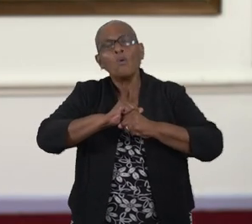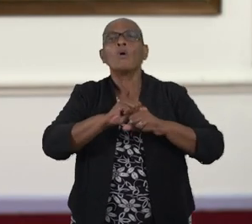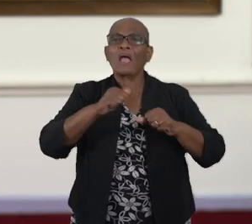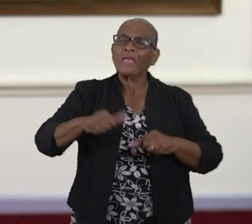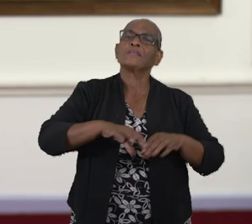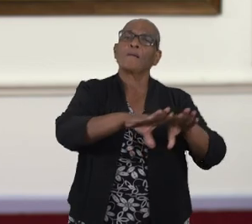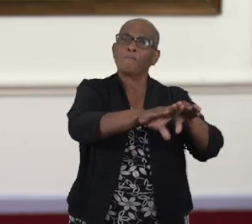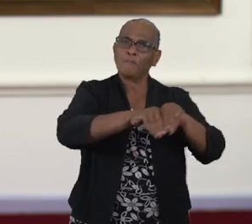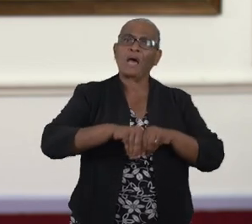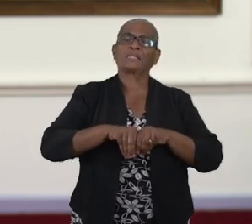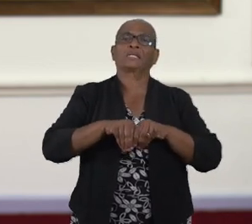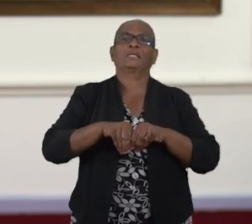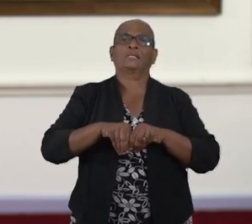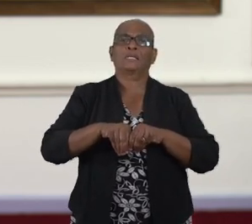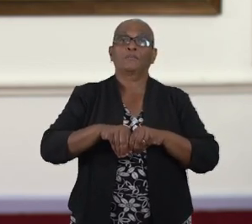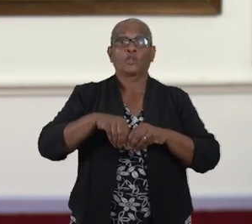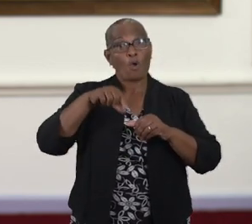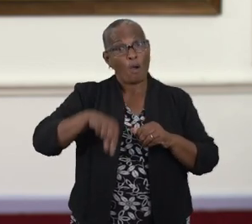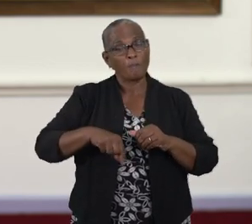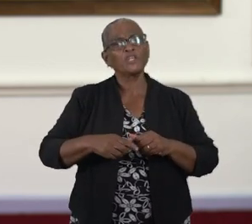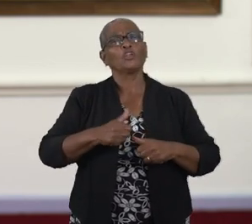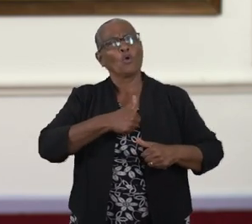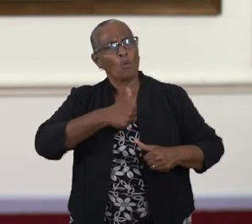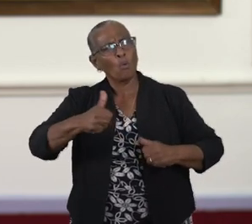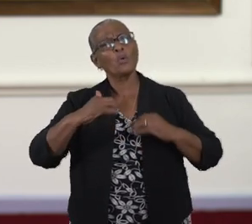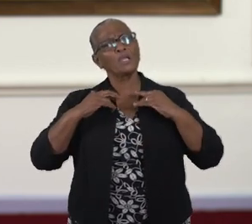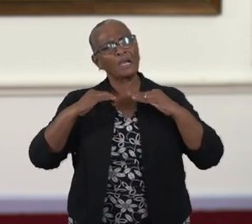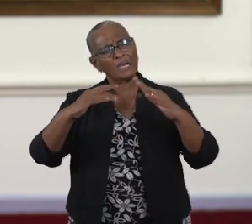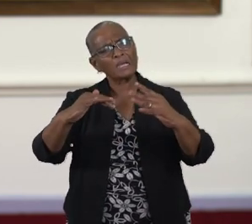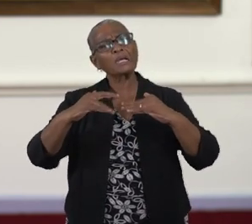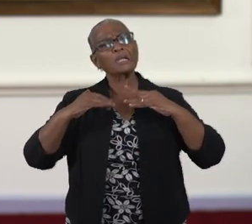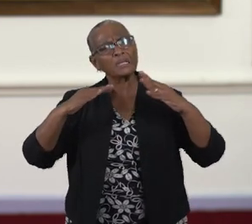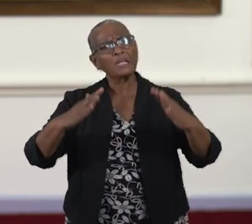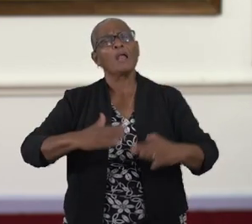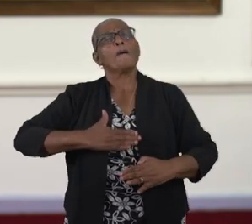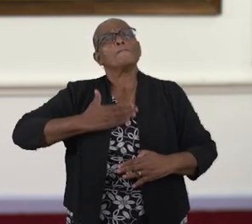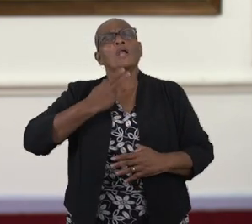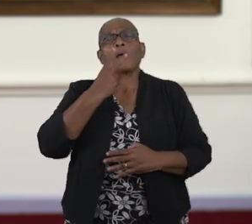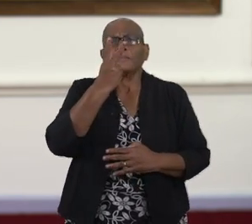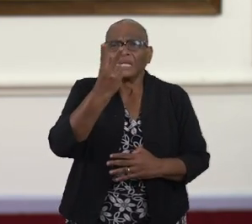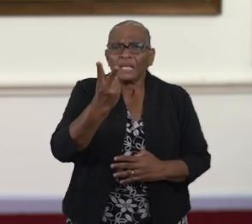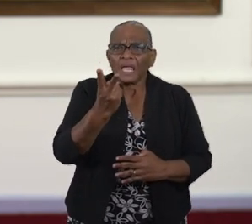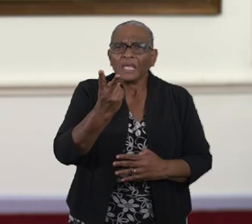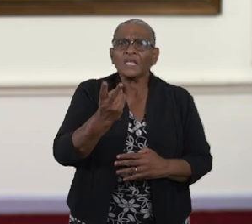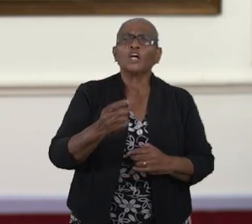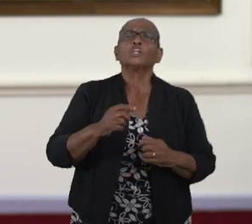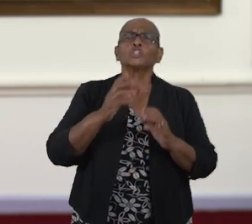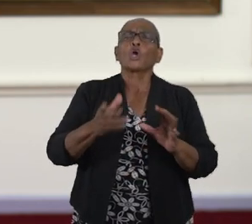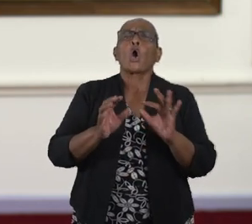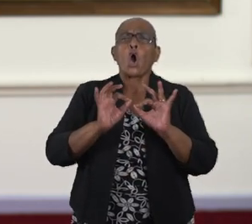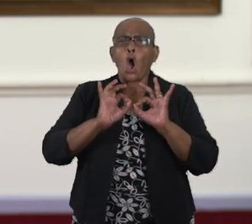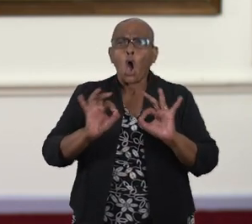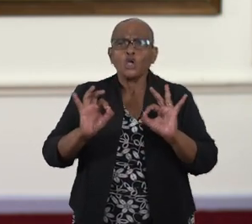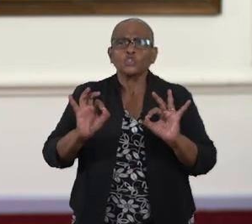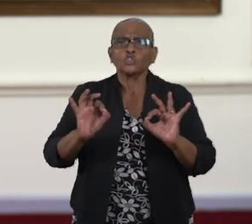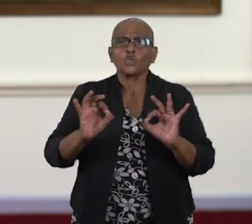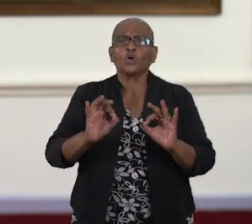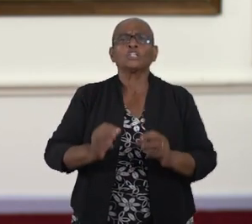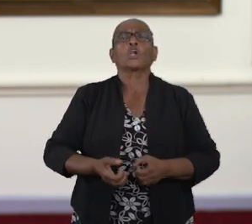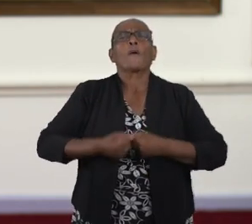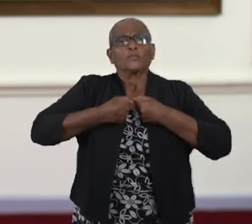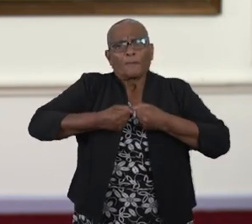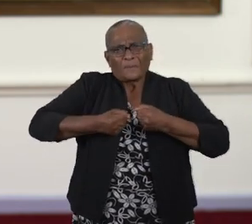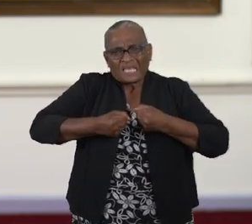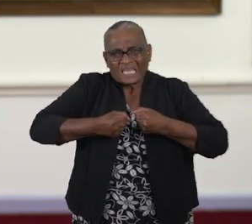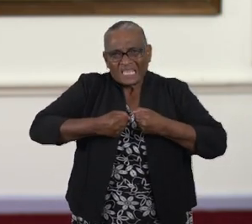gecoördineerde wijze zullen, met het algemeen belang voor ogen, de uitzonderingen die zullen voortvloeien uit de beheersing